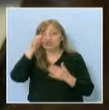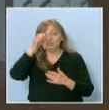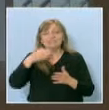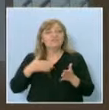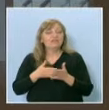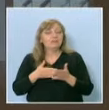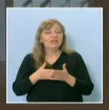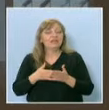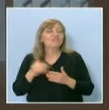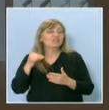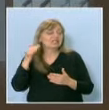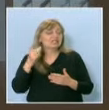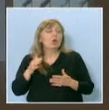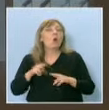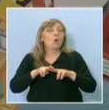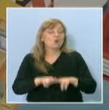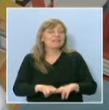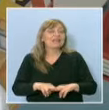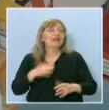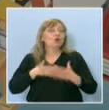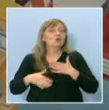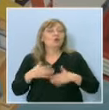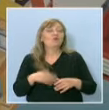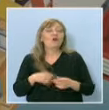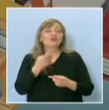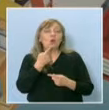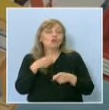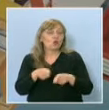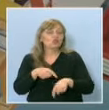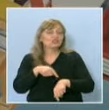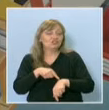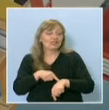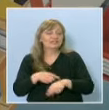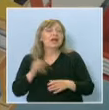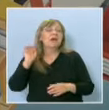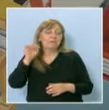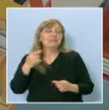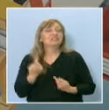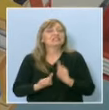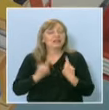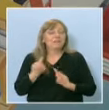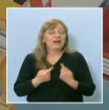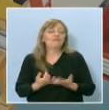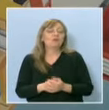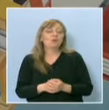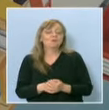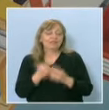интереси, останаха доволни от съвместния час. Забавно беше да виждам те как се забавляват от